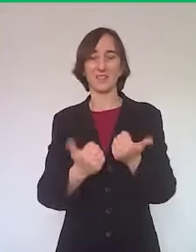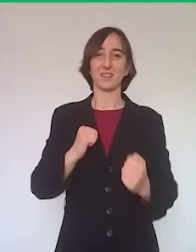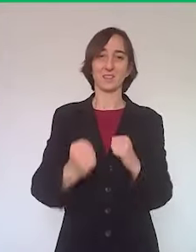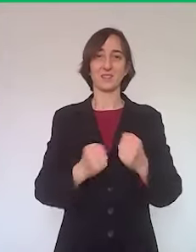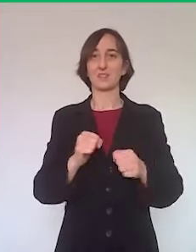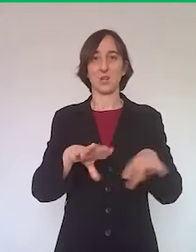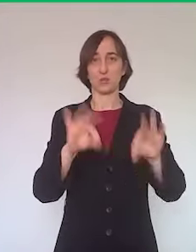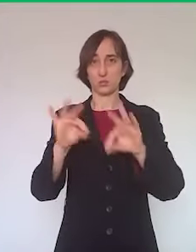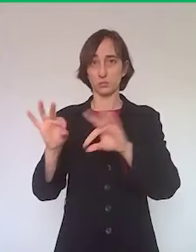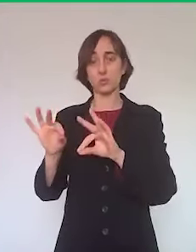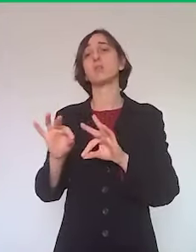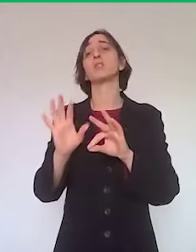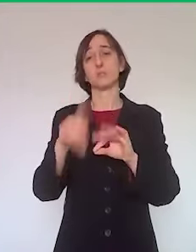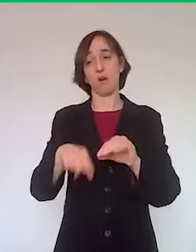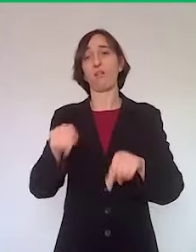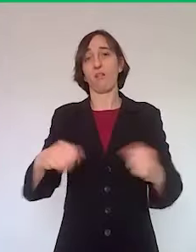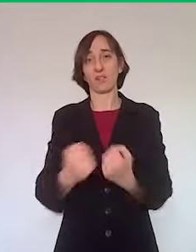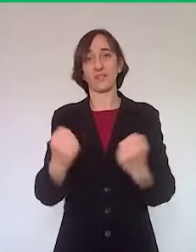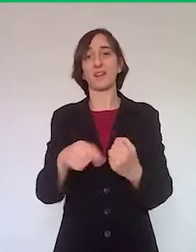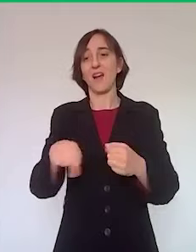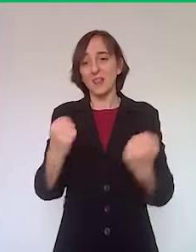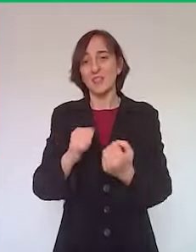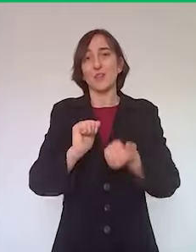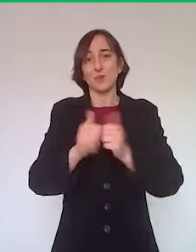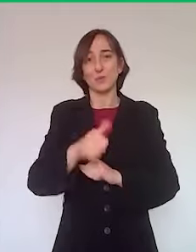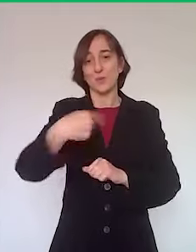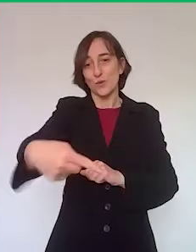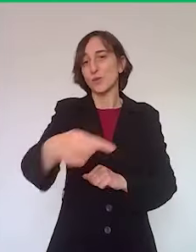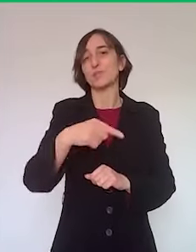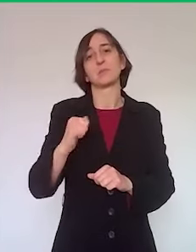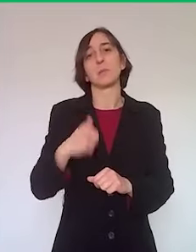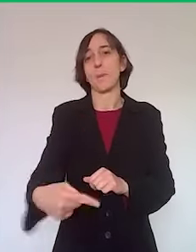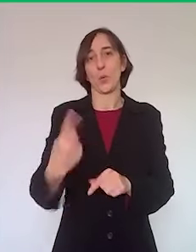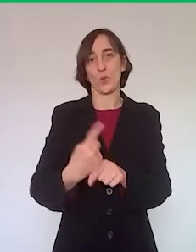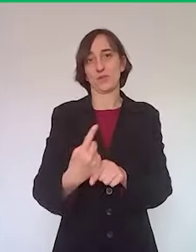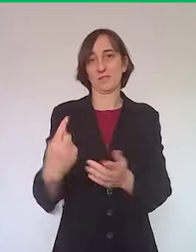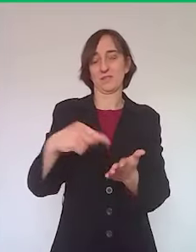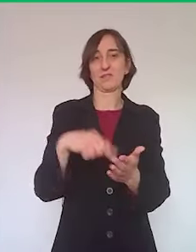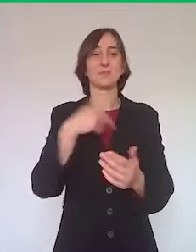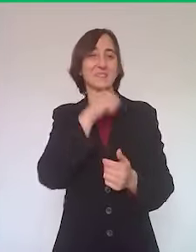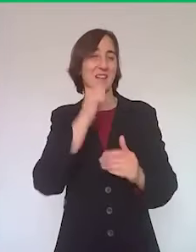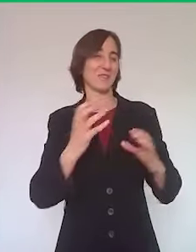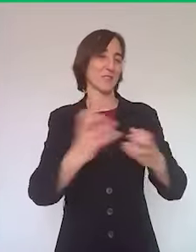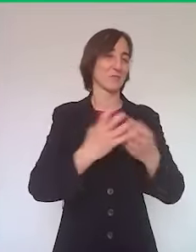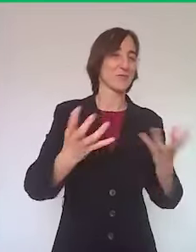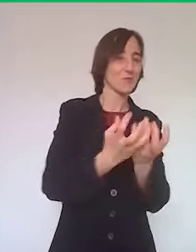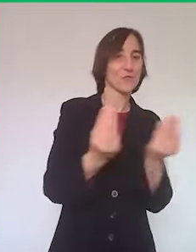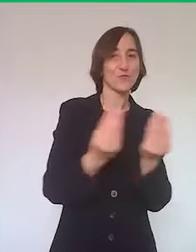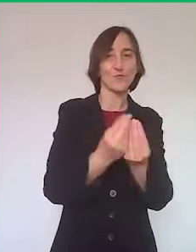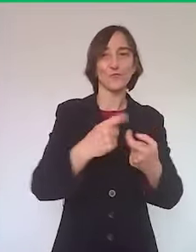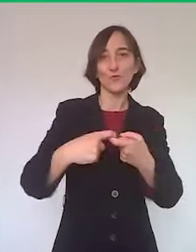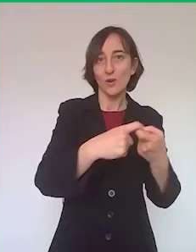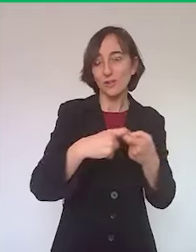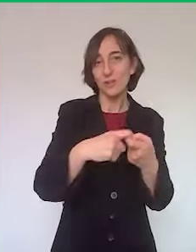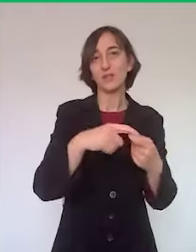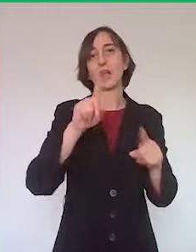attività che è anche socialità, che è anche un modo importante di stare insieme. Quindi sono due tipi di attività che vogliamo sostenere con queste due leve, una